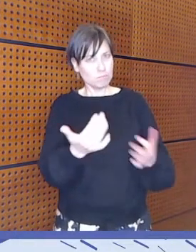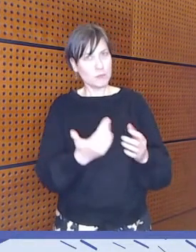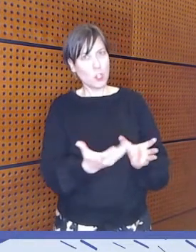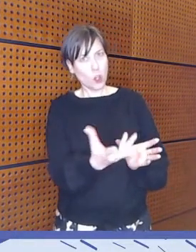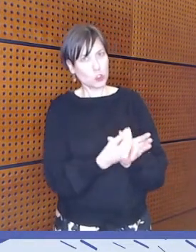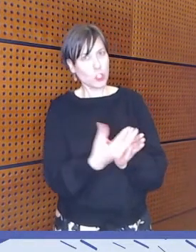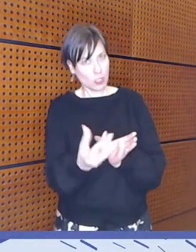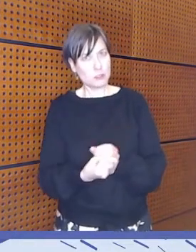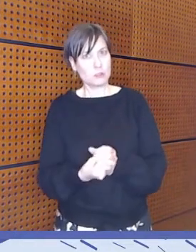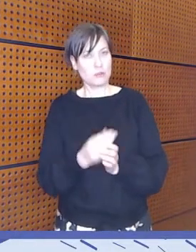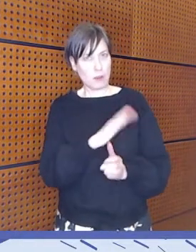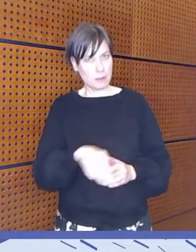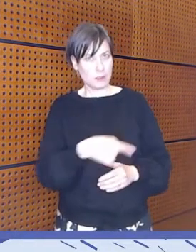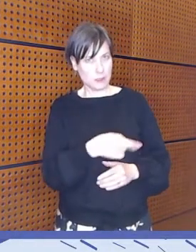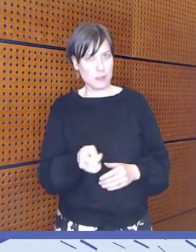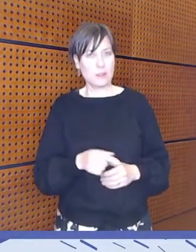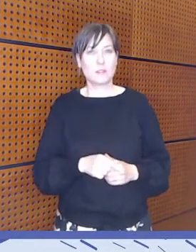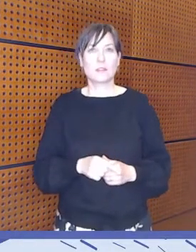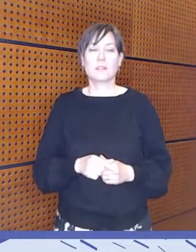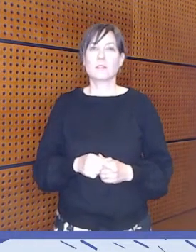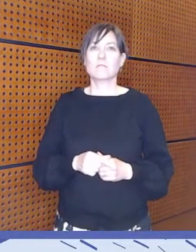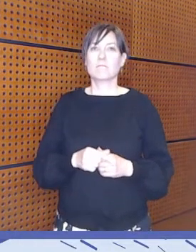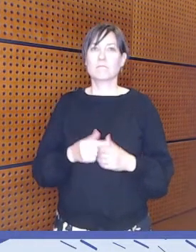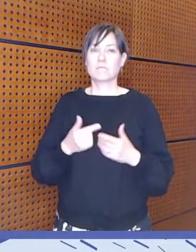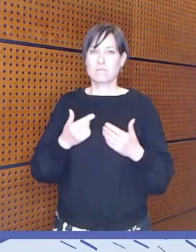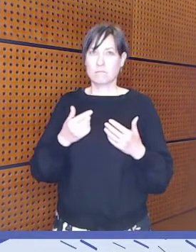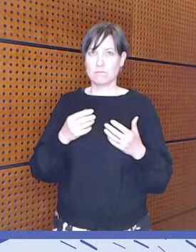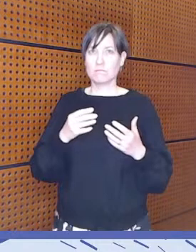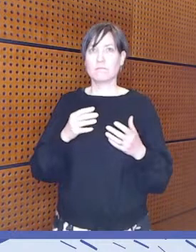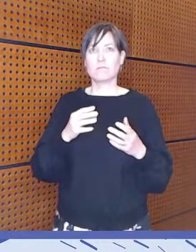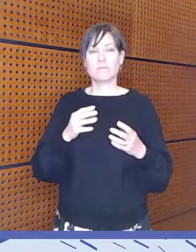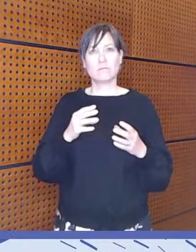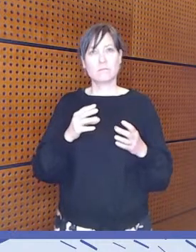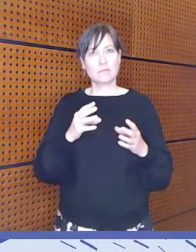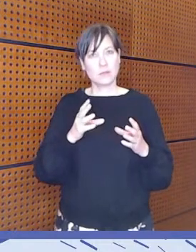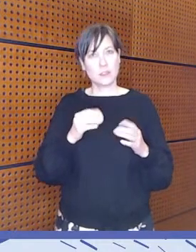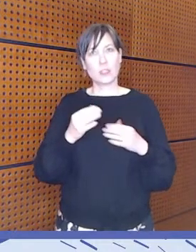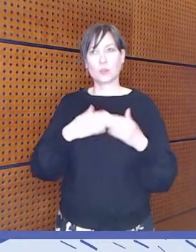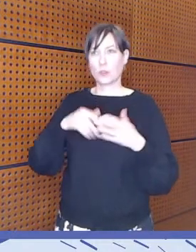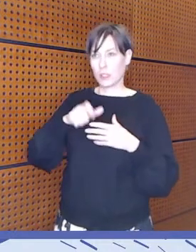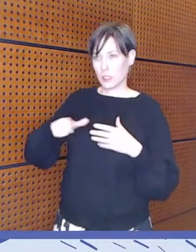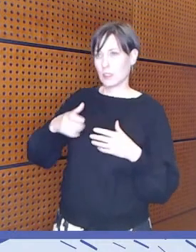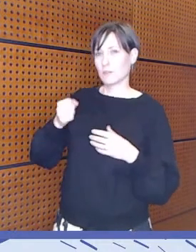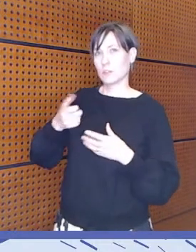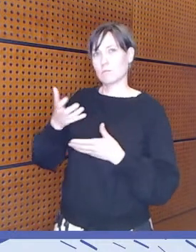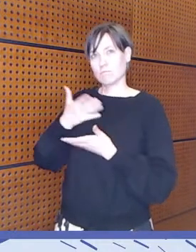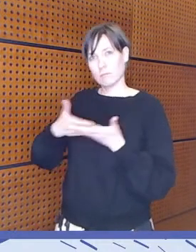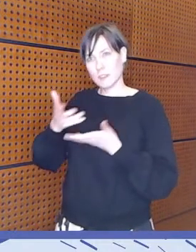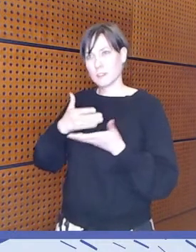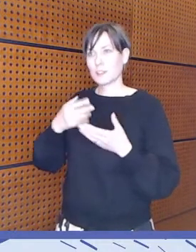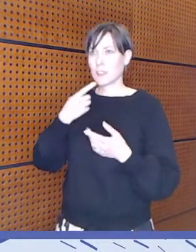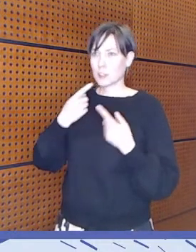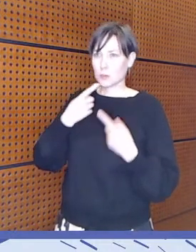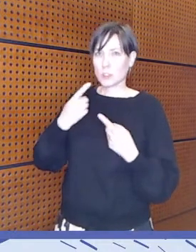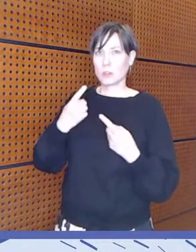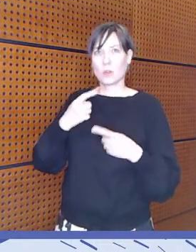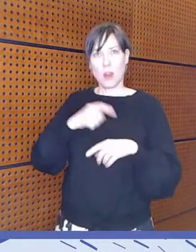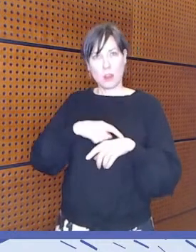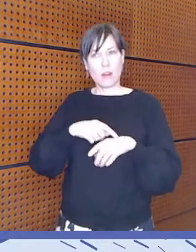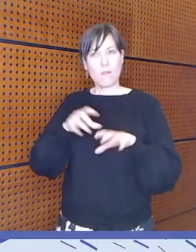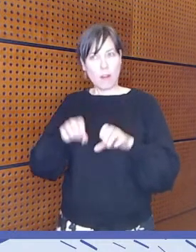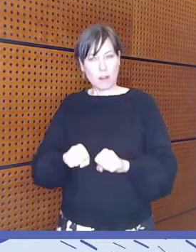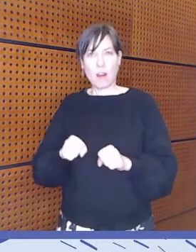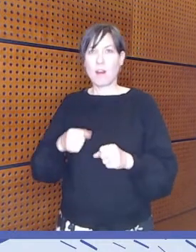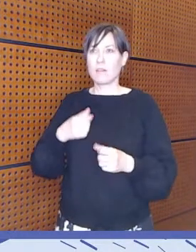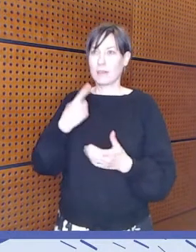tosiaan sitten, että pääsee sitten keskustelemaan henkilöstön näistä asioista ja sille mahdollistuu aikaa niin se on tosi tärkeä,